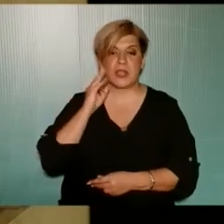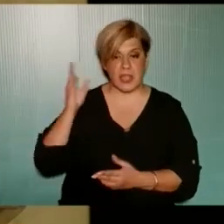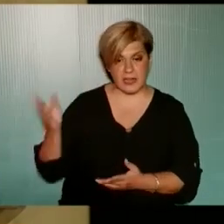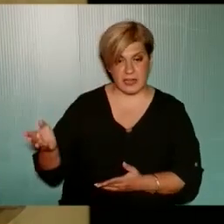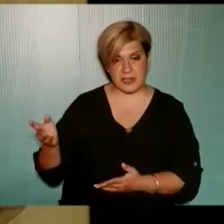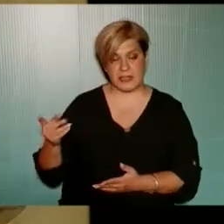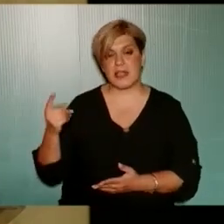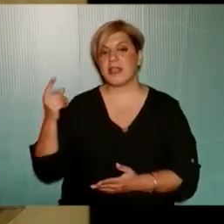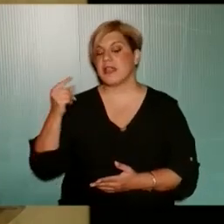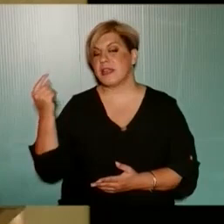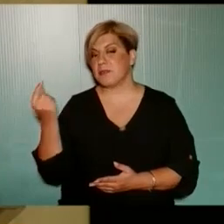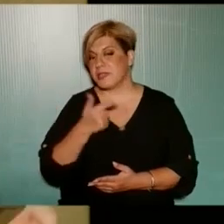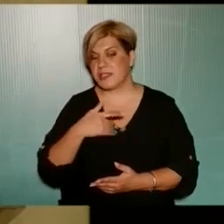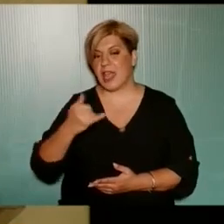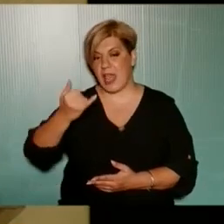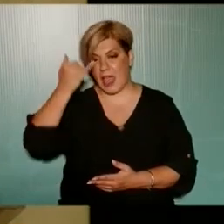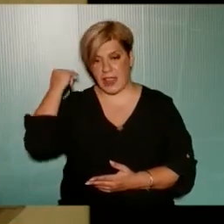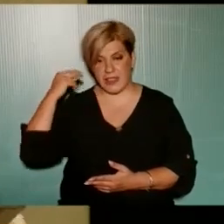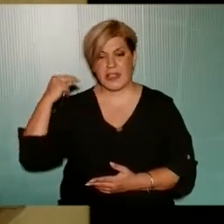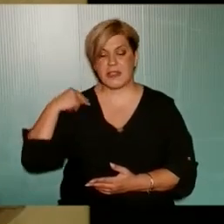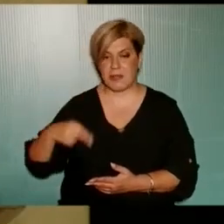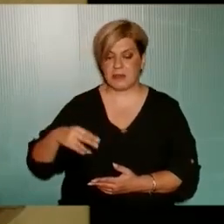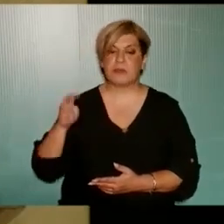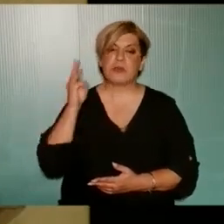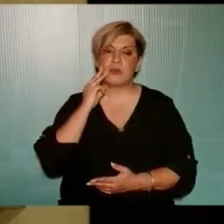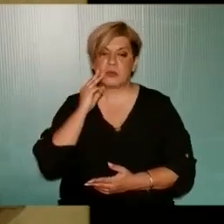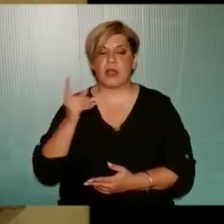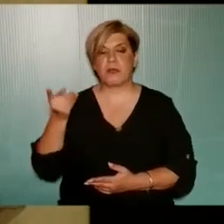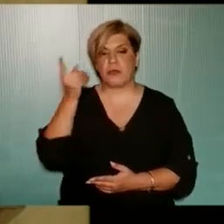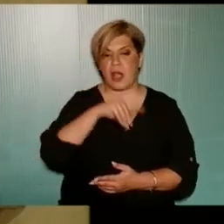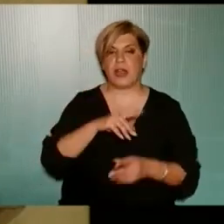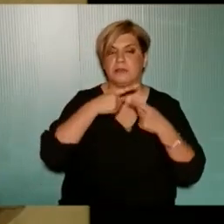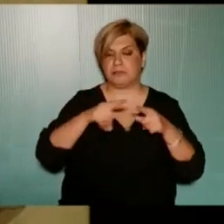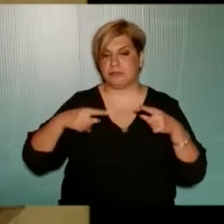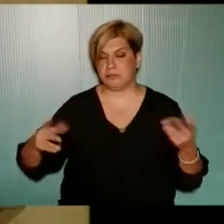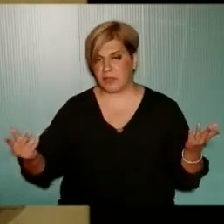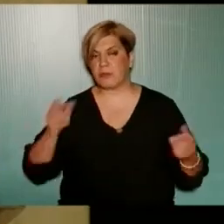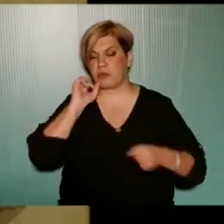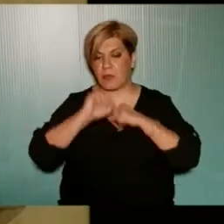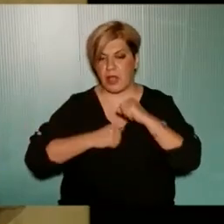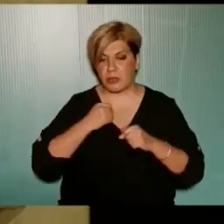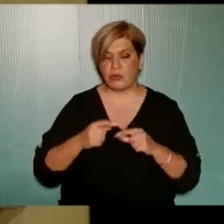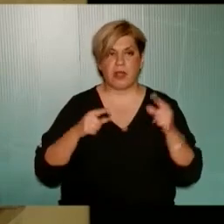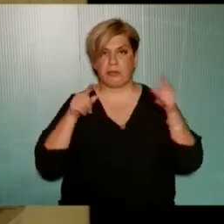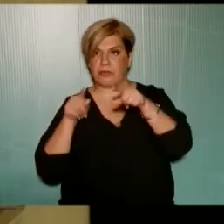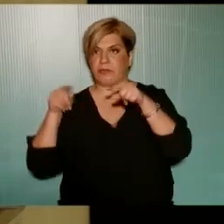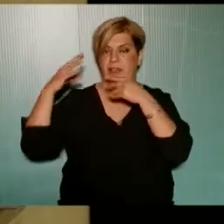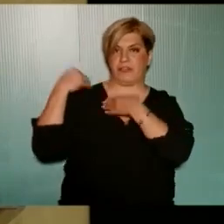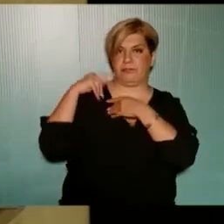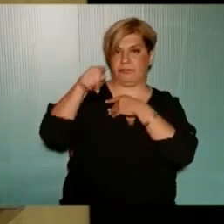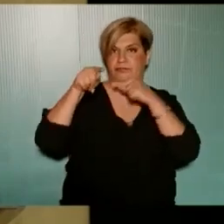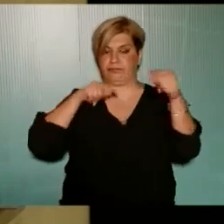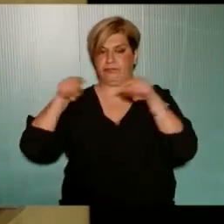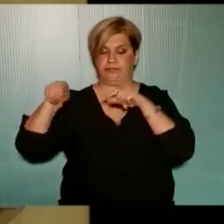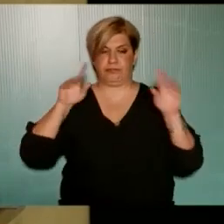οι μισοί αντιδήμαρχοι σήμερα ήταν στη διοίκηση Μπουτάρη, από άλλες παρατάξεις κλπ, και προσπαθούν να ρίξουν ο ένας τον παλάκι των ευθυνών